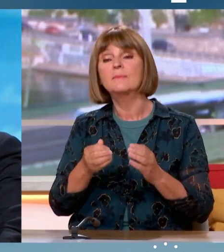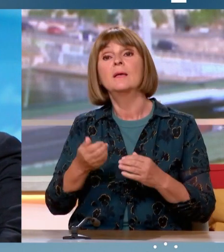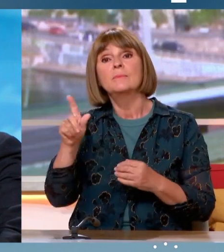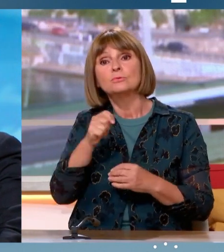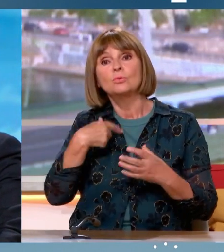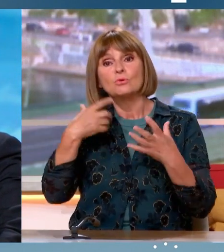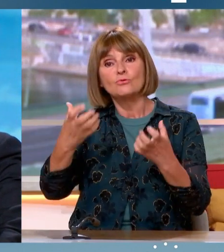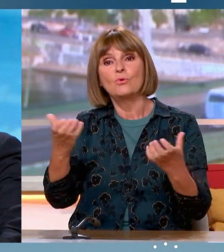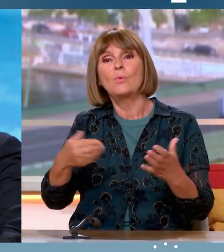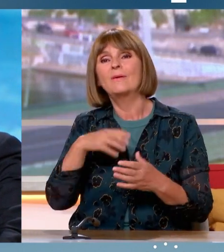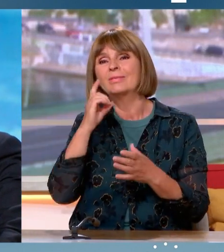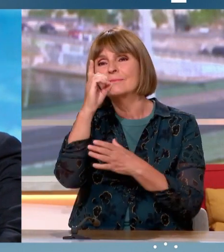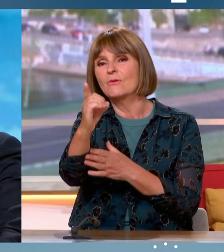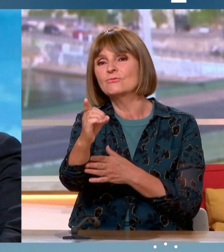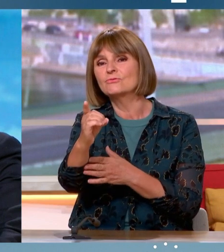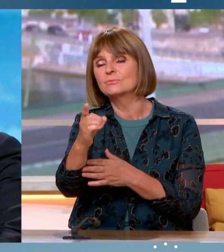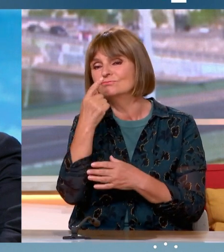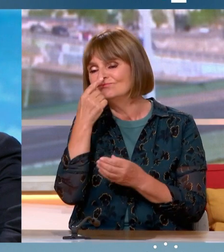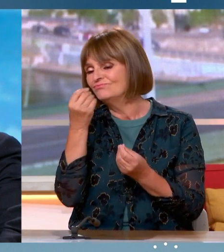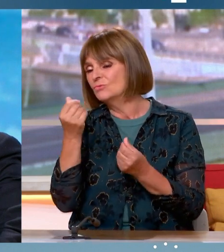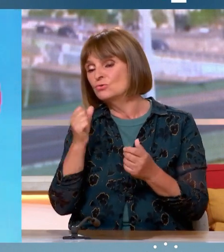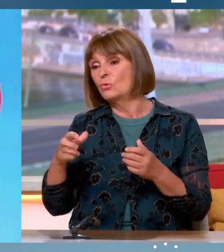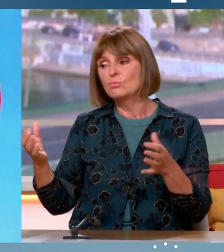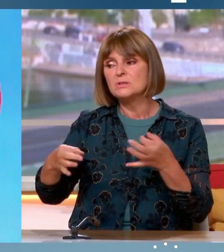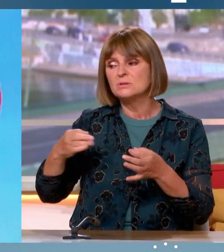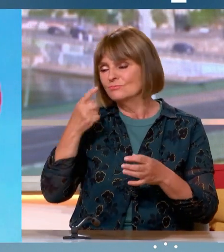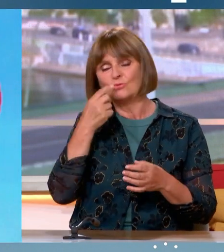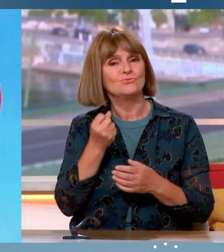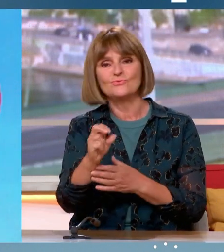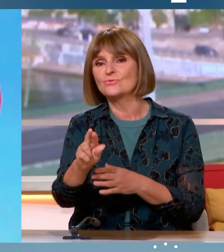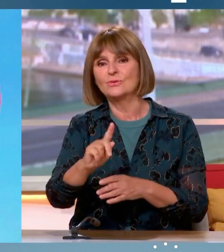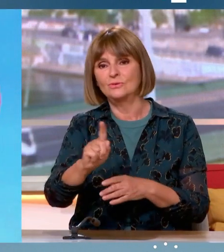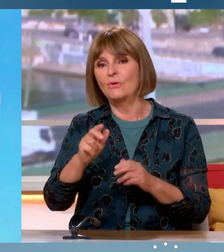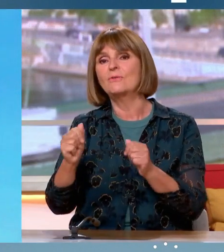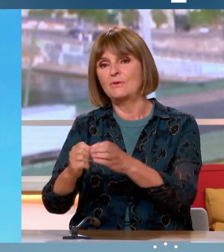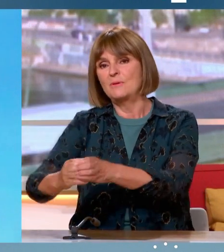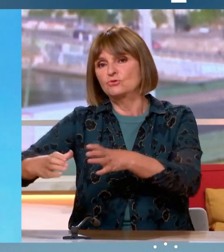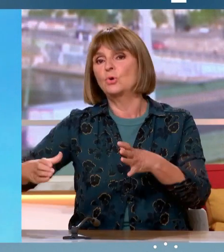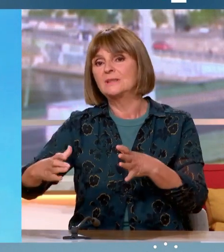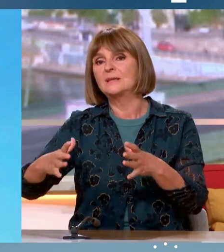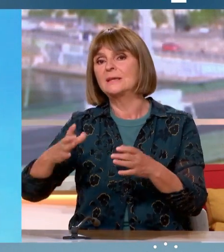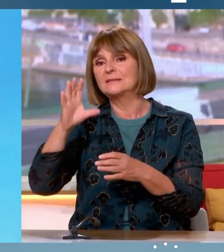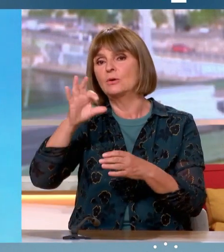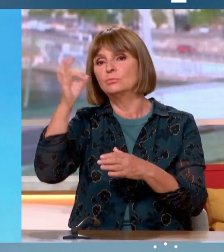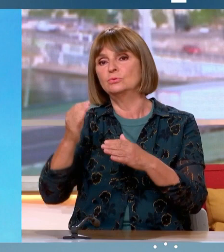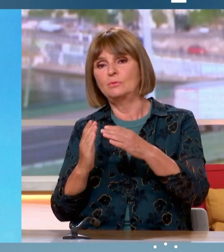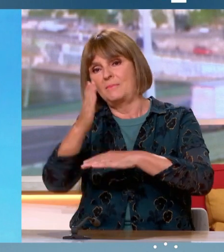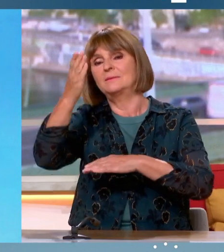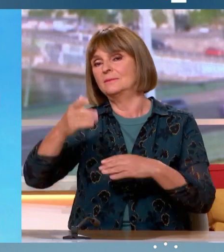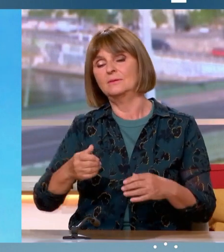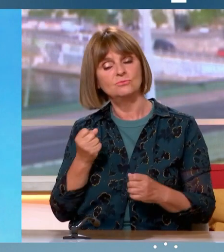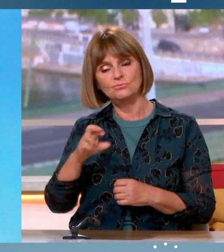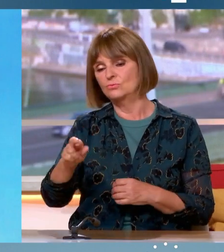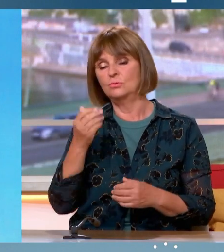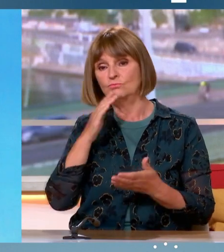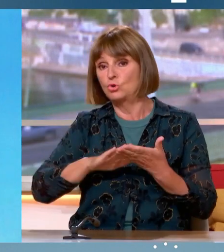président dimanche, mon petit doigt me dit que, contrairement à ce qui est entendu, il y aura une majorité absolue dimanche. Et tant mieux, parce que les Français ont besoin de